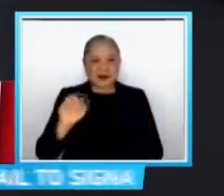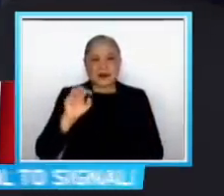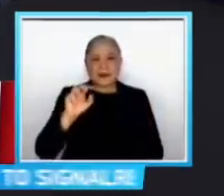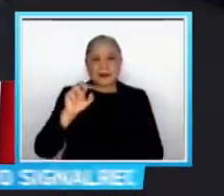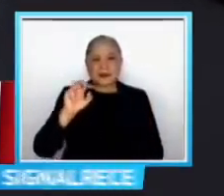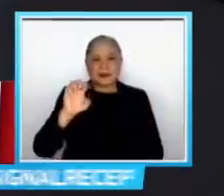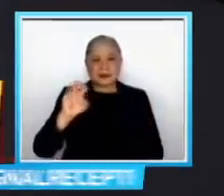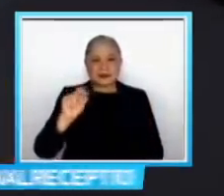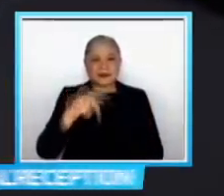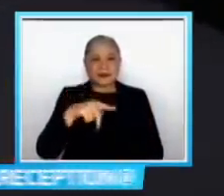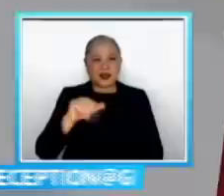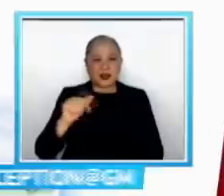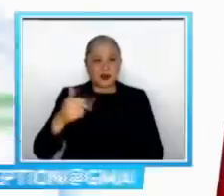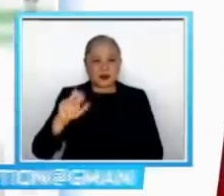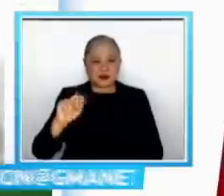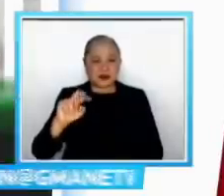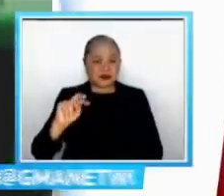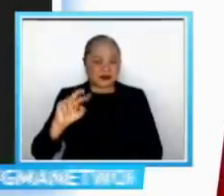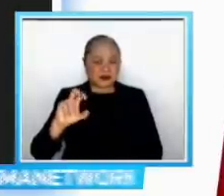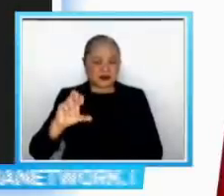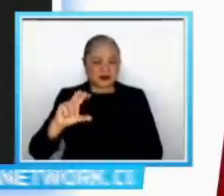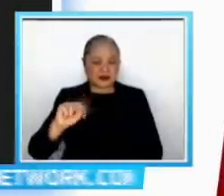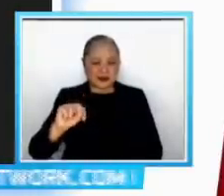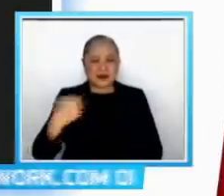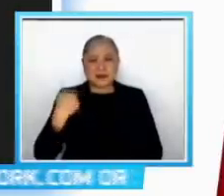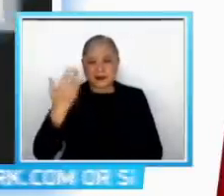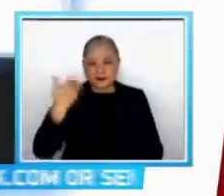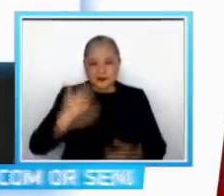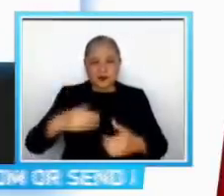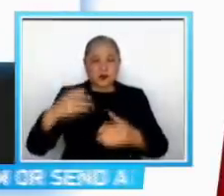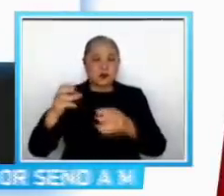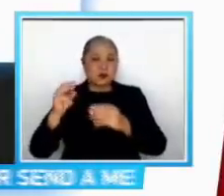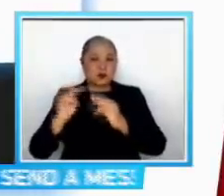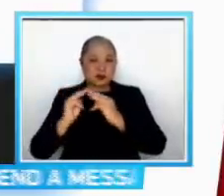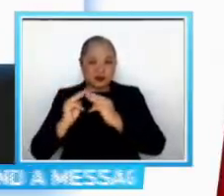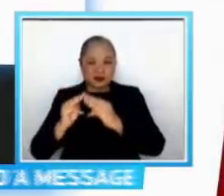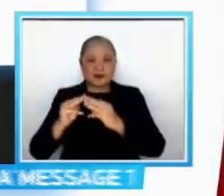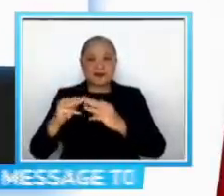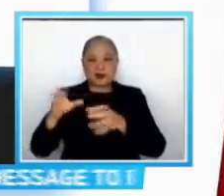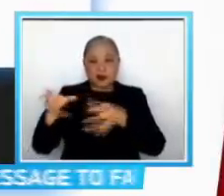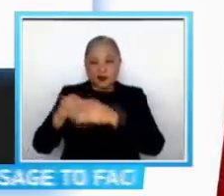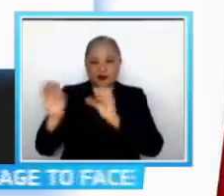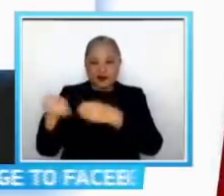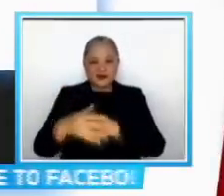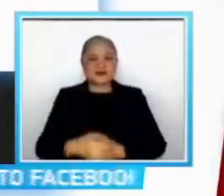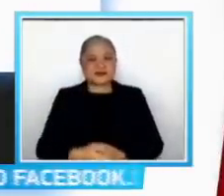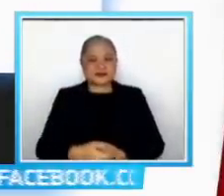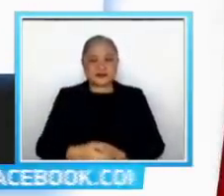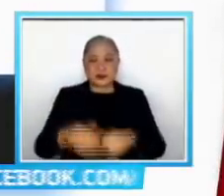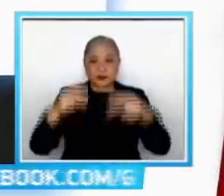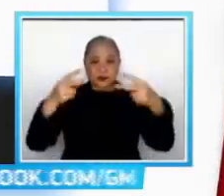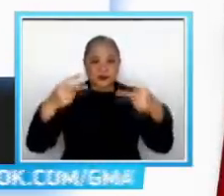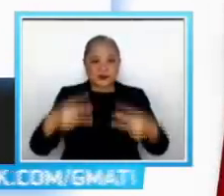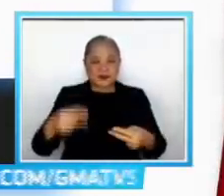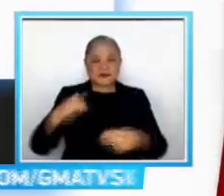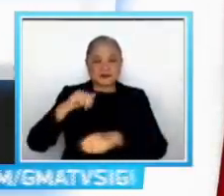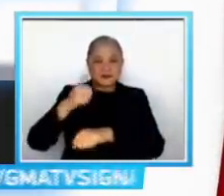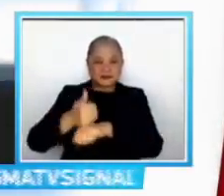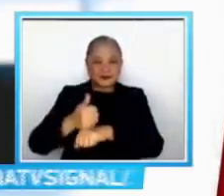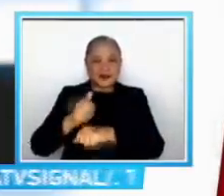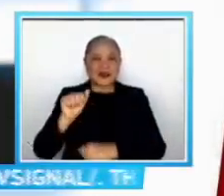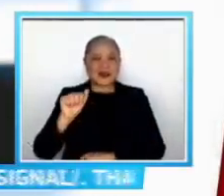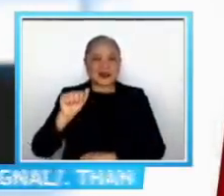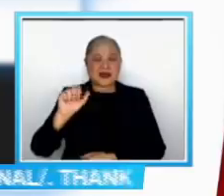National Commission on Muslim Affairs Sa kanyang profile sa NCMF website, nakalagay na nahalal siyang assemblyman ng ARMM